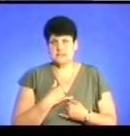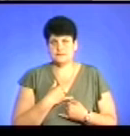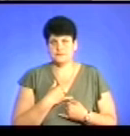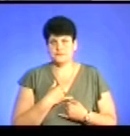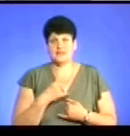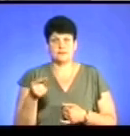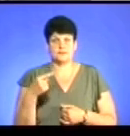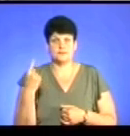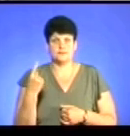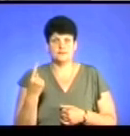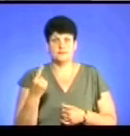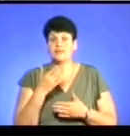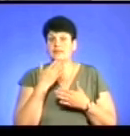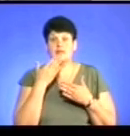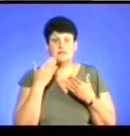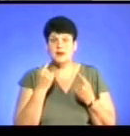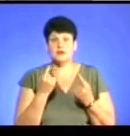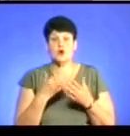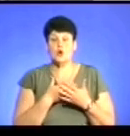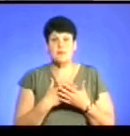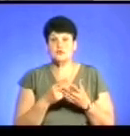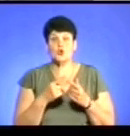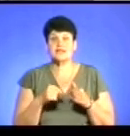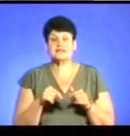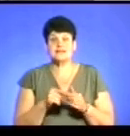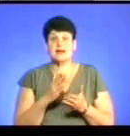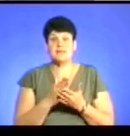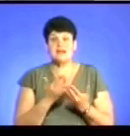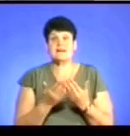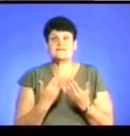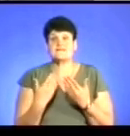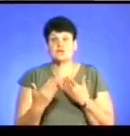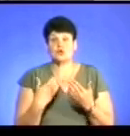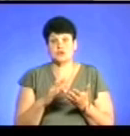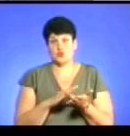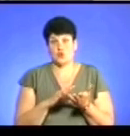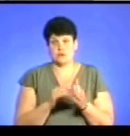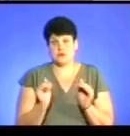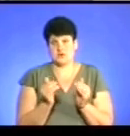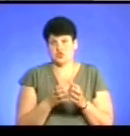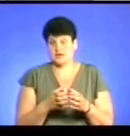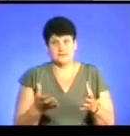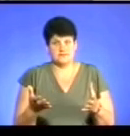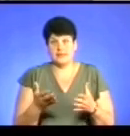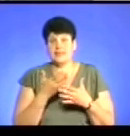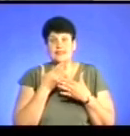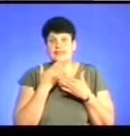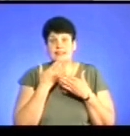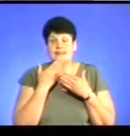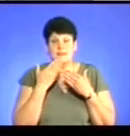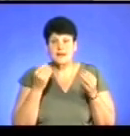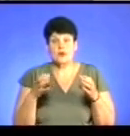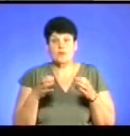Тернопільській області немає жодної громадської організації, яка б мала відношення до ромської національної меншини, немає місць компактного